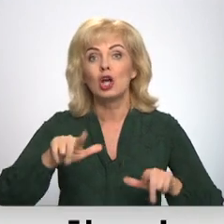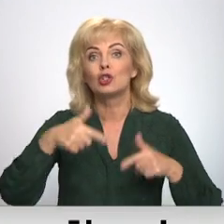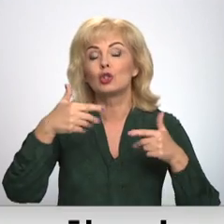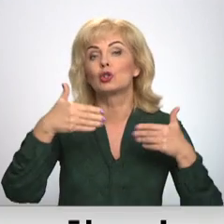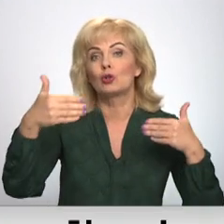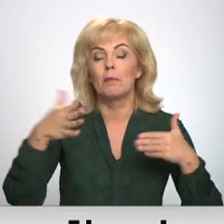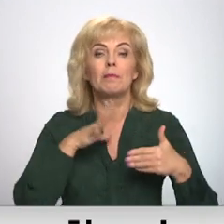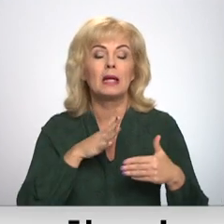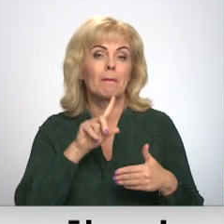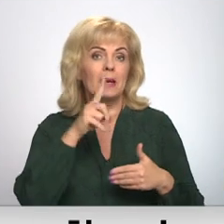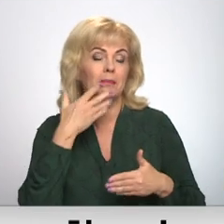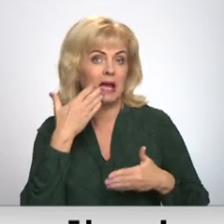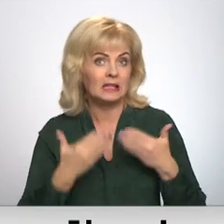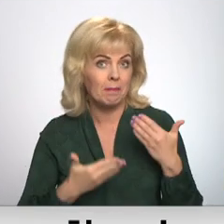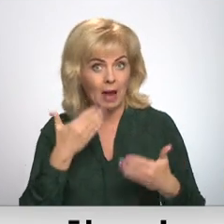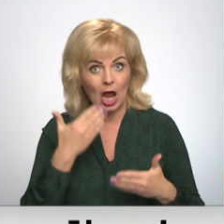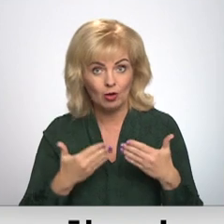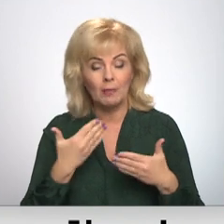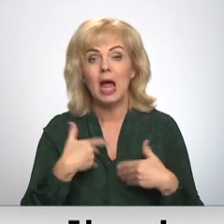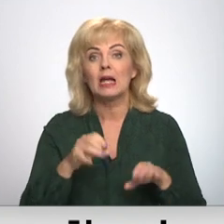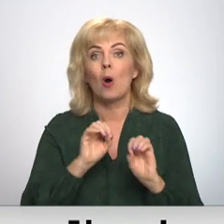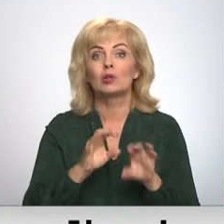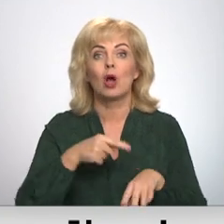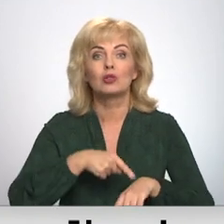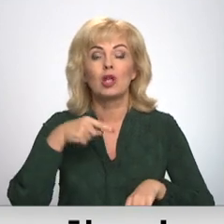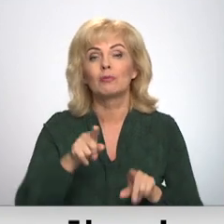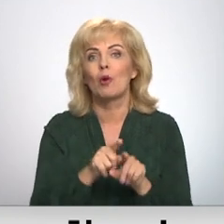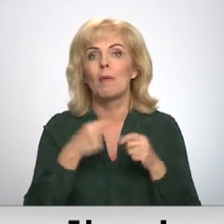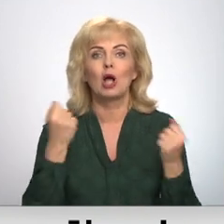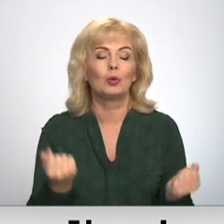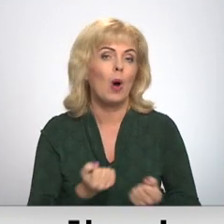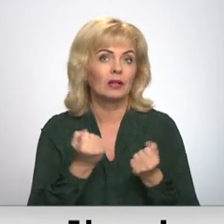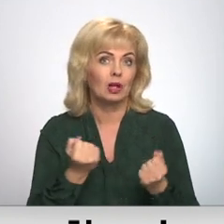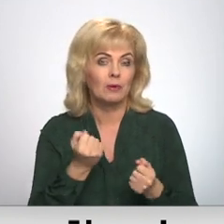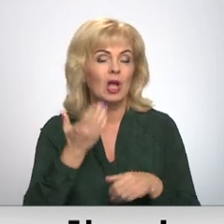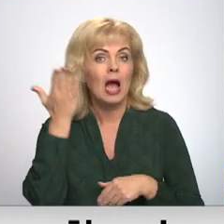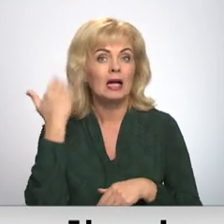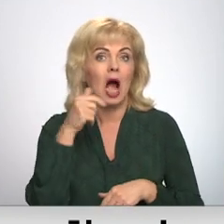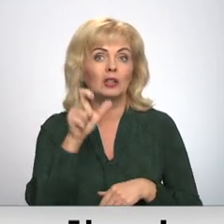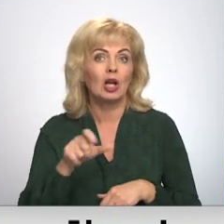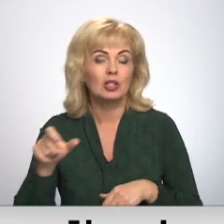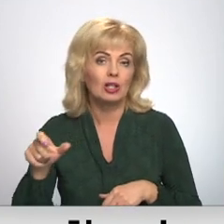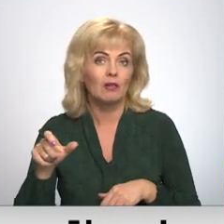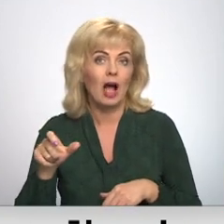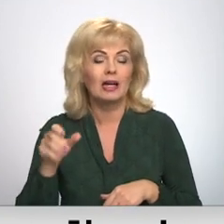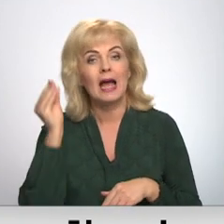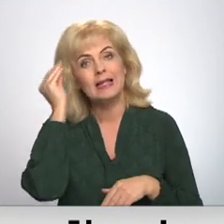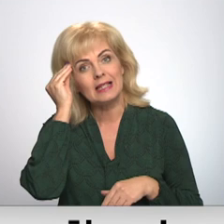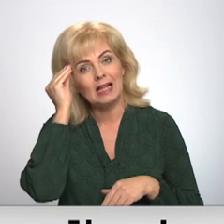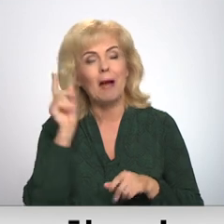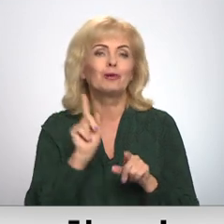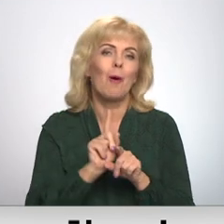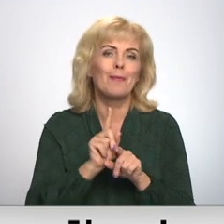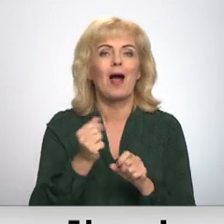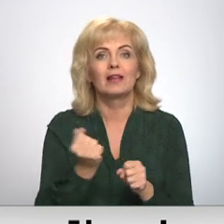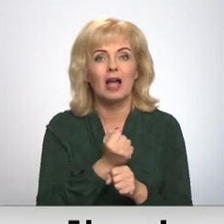mēģinājums mums bija teātrī šīs. Es jau kas par mums tāstīk. Man tā sajūta ir, ka mēs nodarbojamies ar kaut ko tādu, ko kādreiz cilvēki ir darījuši un izlaikamies, ka to joprojām darām.